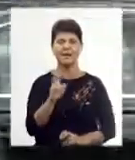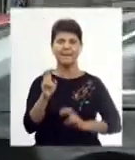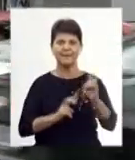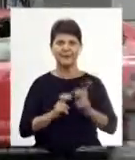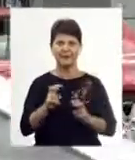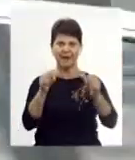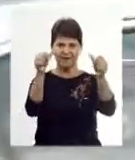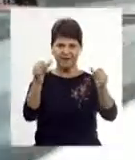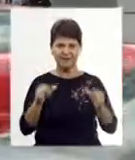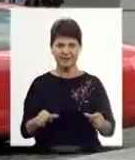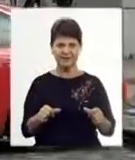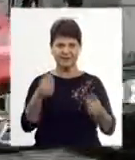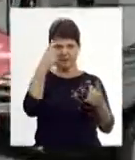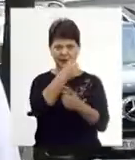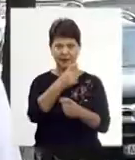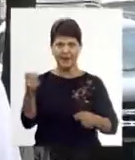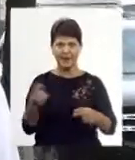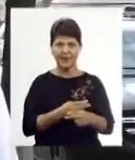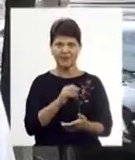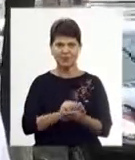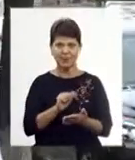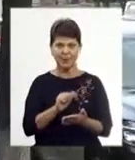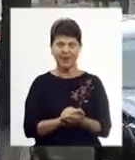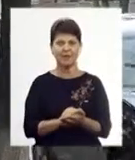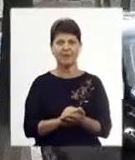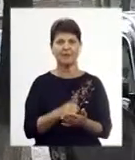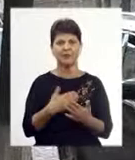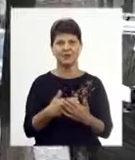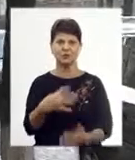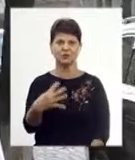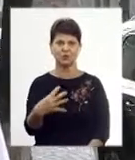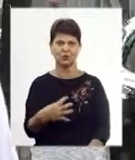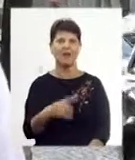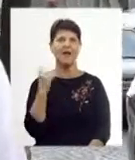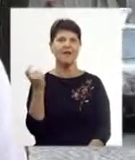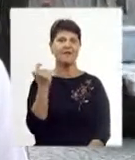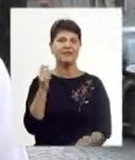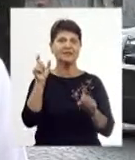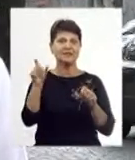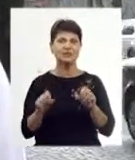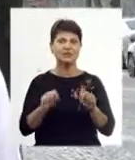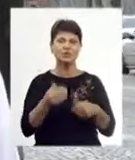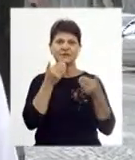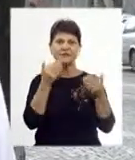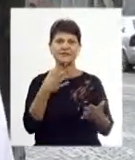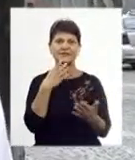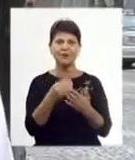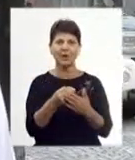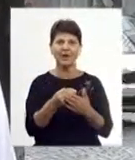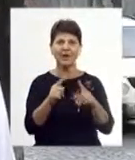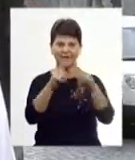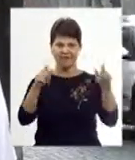вивіски без документів, близько 40. Власники цих вивісок зможуть звернутися за своїми конструкціями, вони будуть